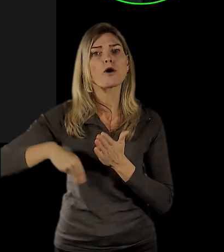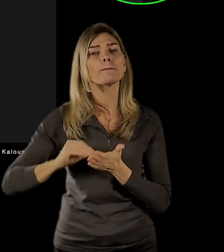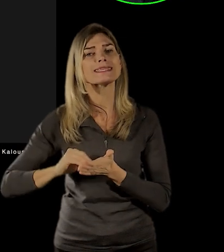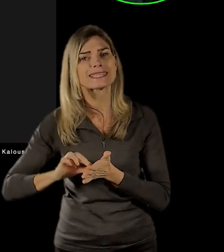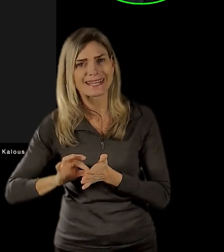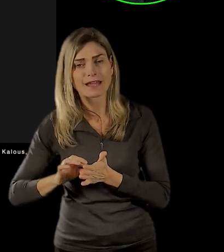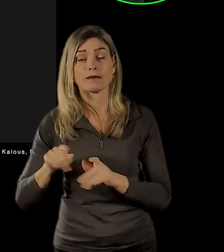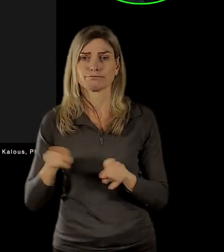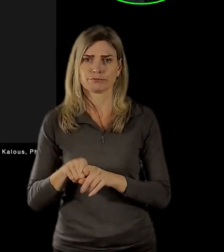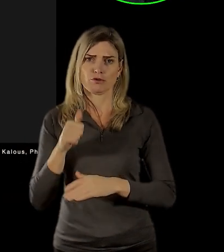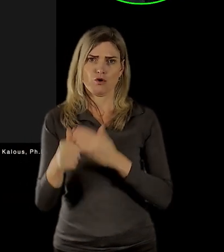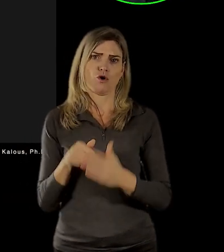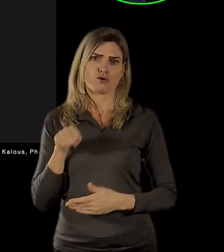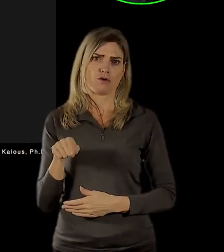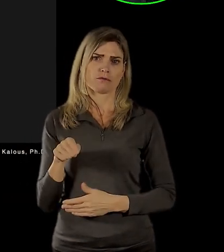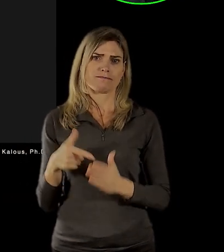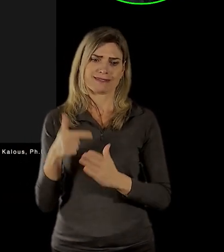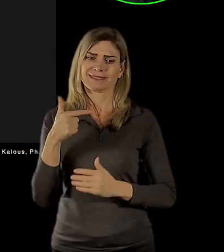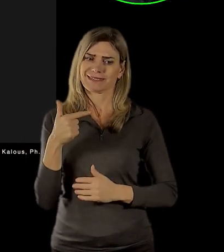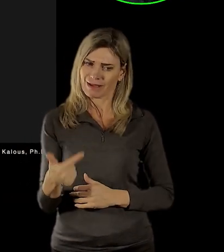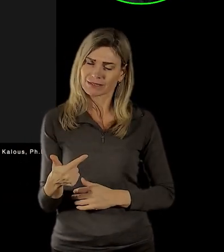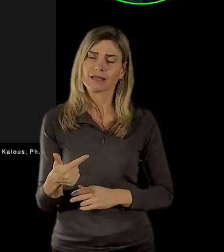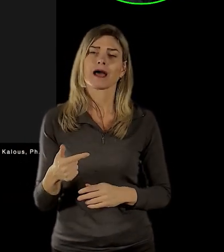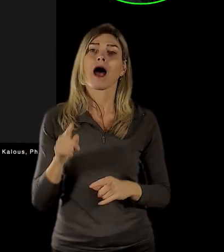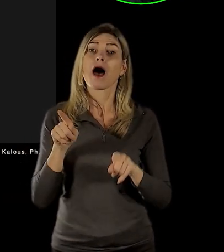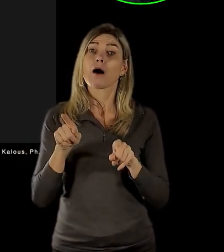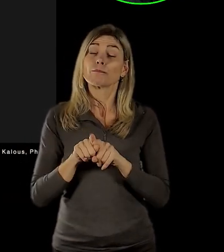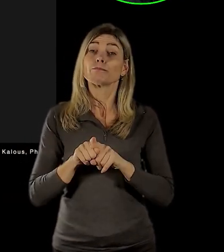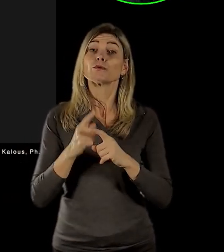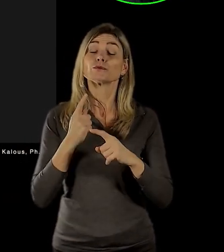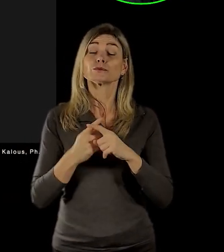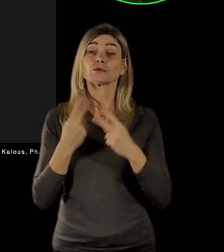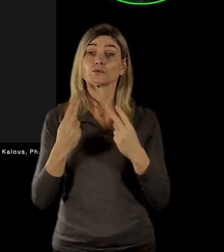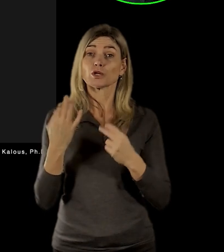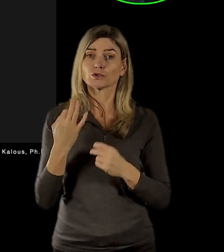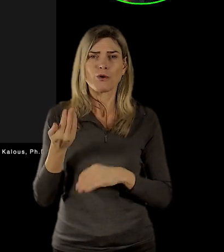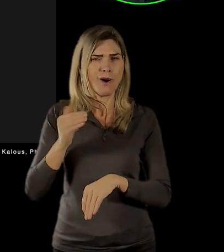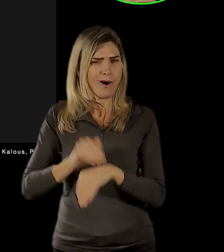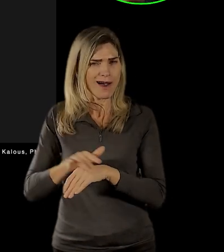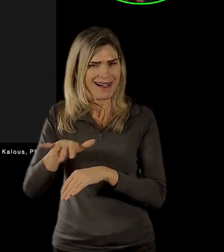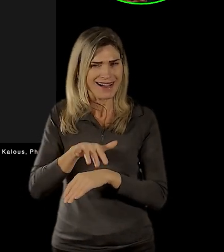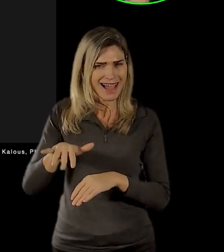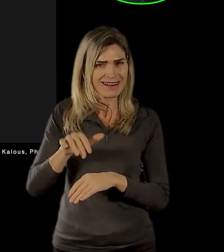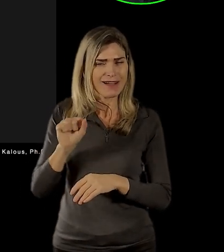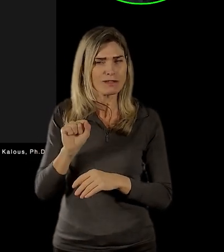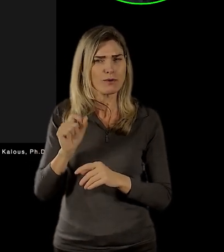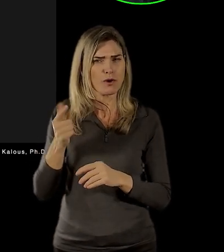roku a důležité potom je, že Rada hlavního města Prahy následně